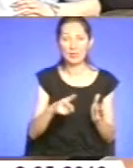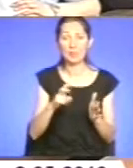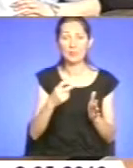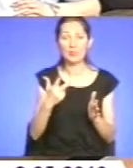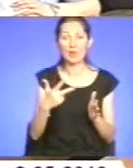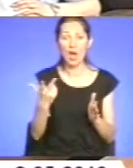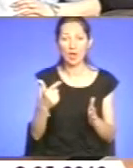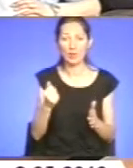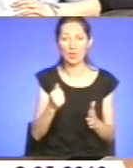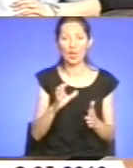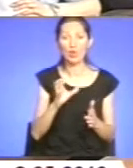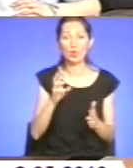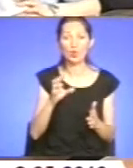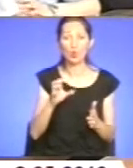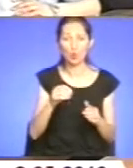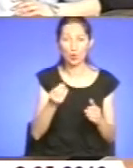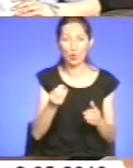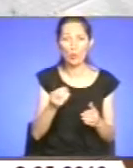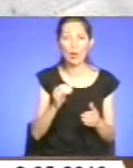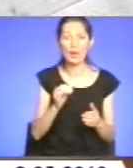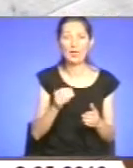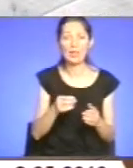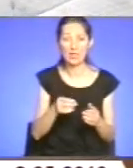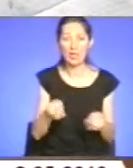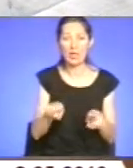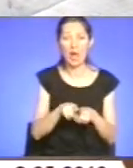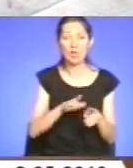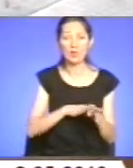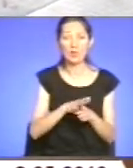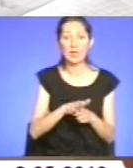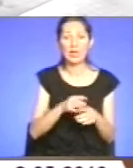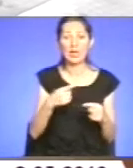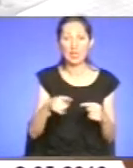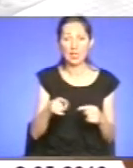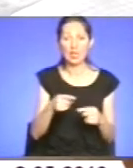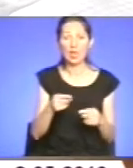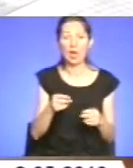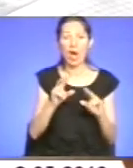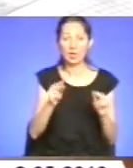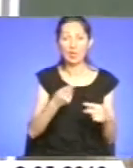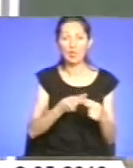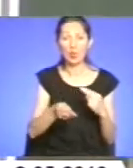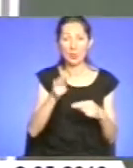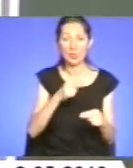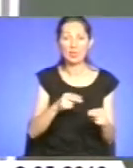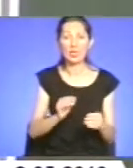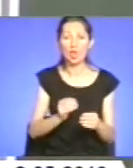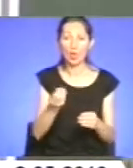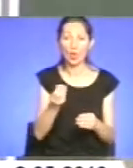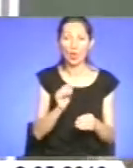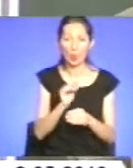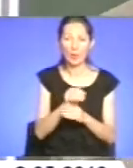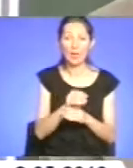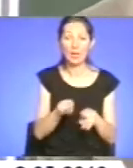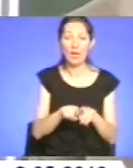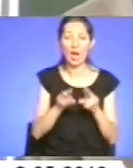індексації заробітної плати. Також здійснили донарахування інших гарантійних та компенсаційних доплат і гарантій. Нам вдалося майже 500